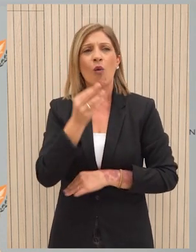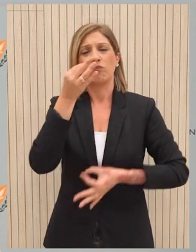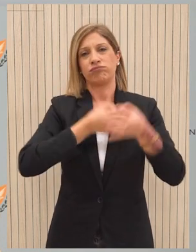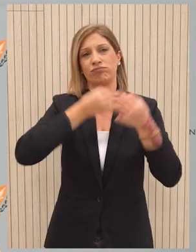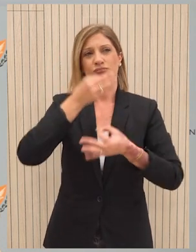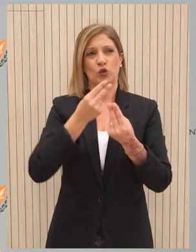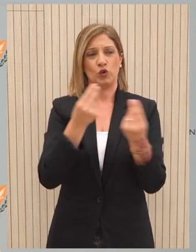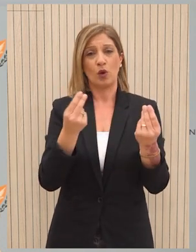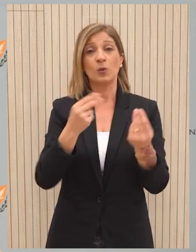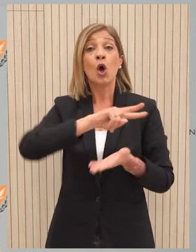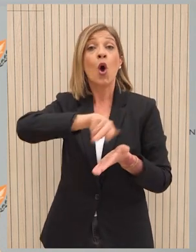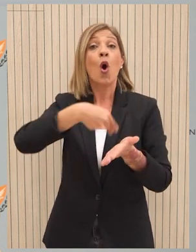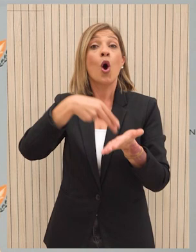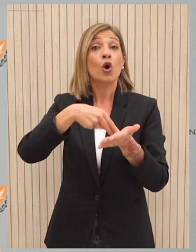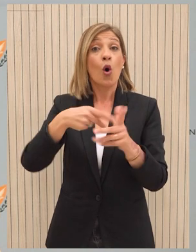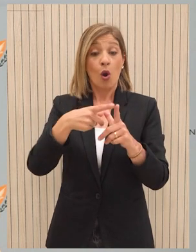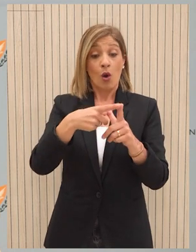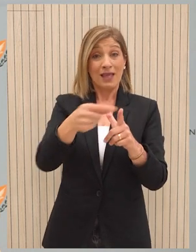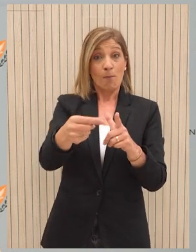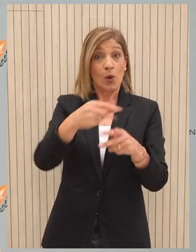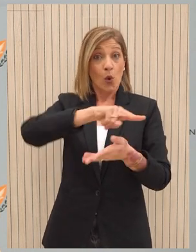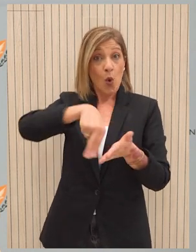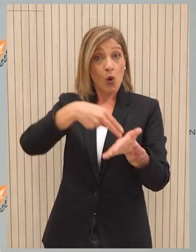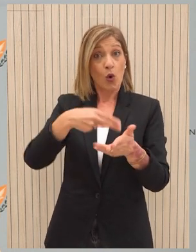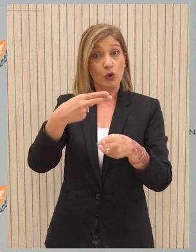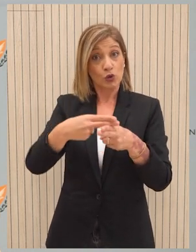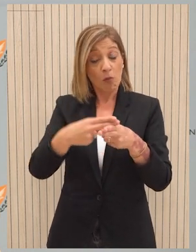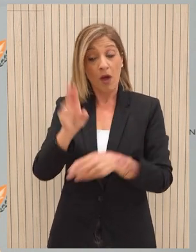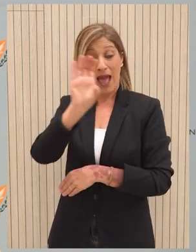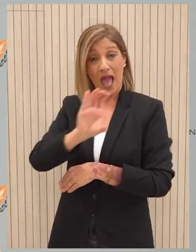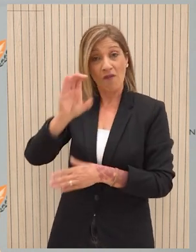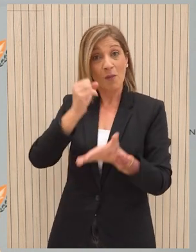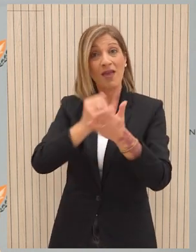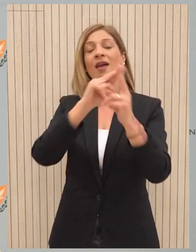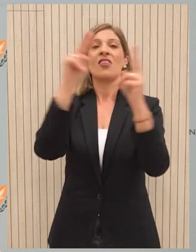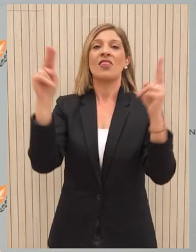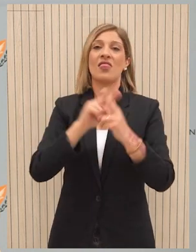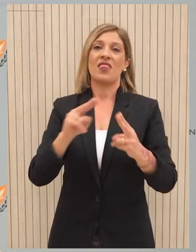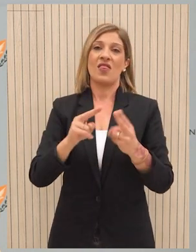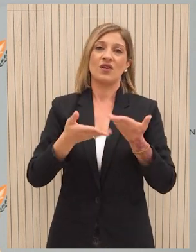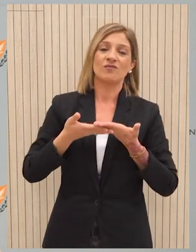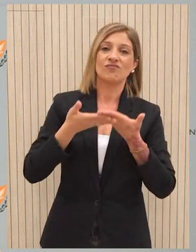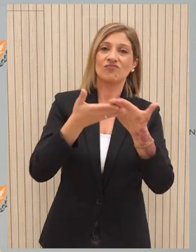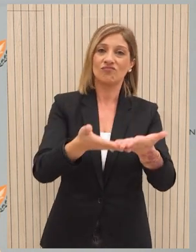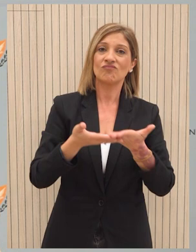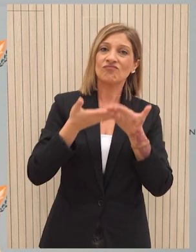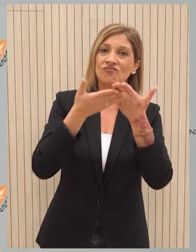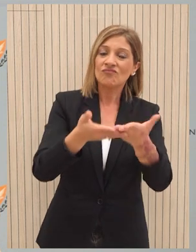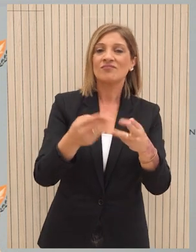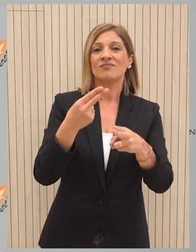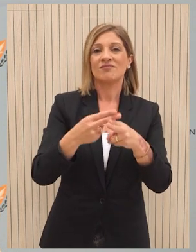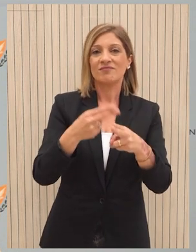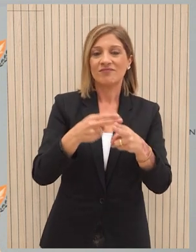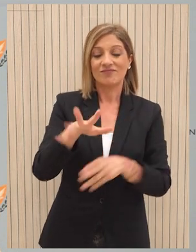Ο ρόλος της χώρας μας τόσο σε ευρωπαϊκό όσο και σε διεθνές επίπεδο ως πυλώνα σταθερότητας και αξιοπιστίας